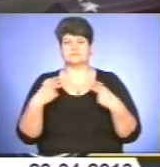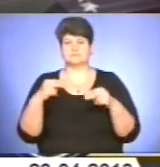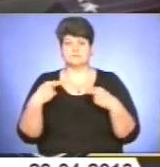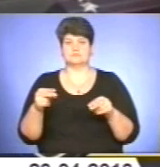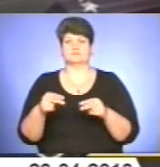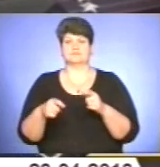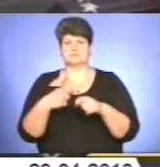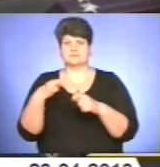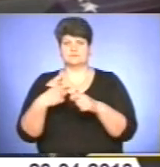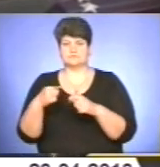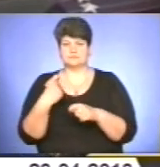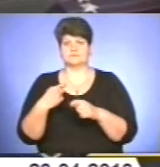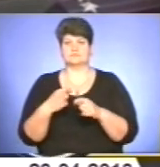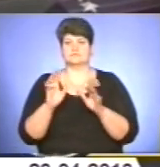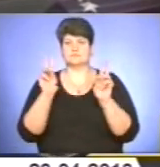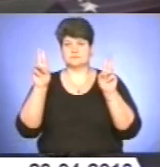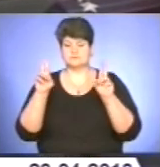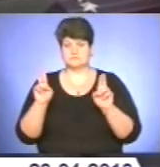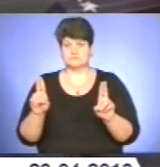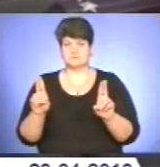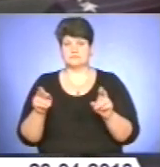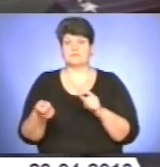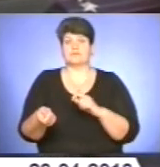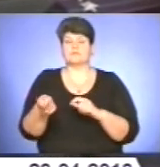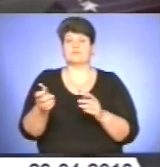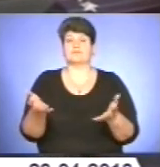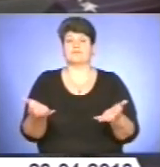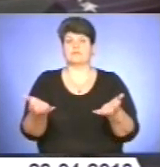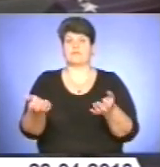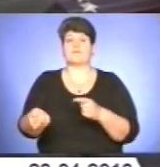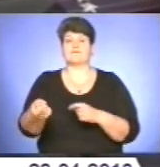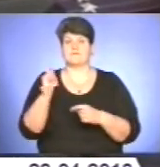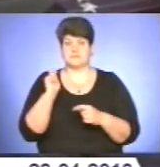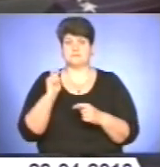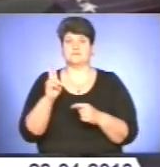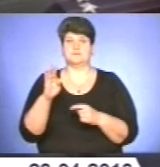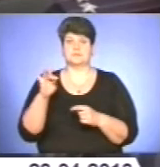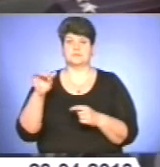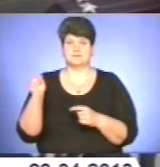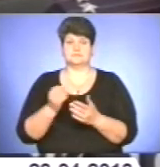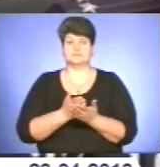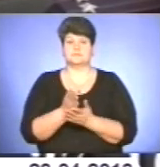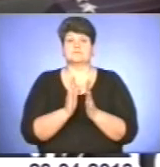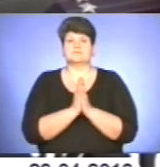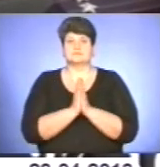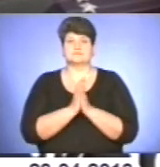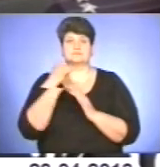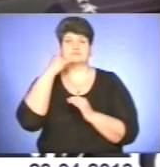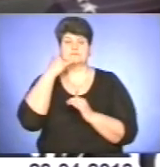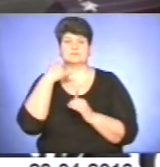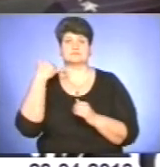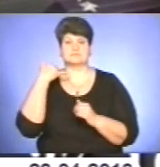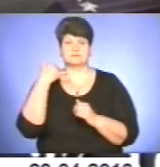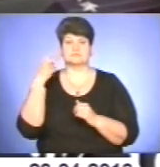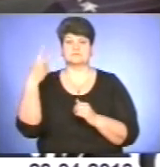ветеринарних, санітарних правил, вилована із водойм, браконьерським шляхом, просимо вас повідомити за контактними телефонами